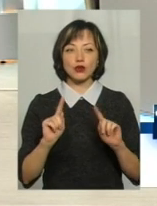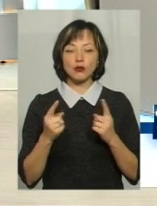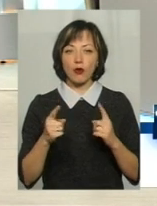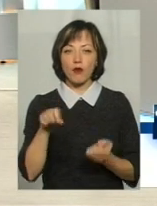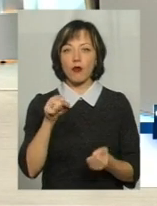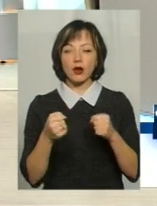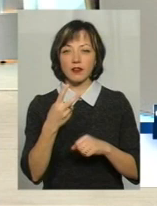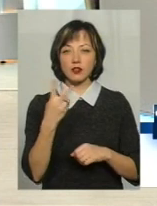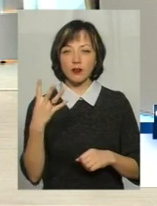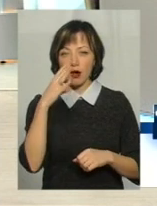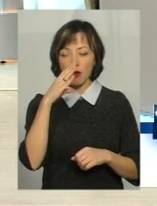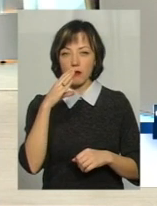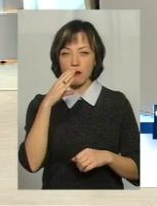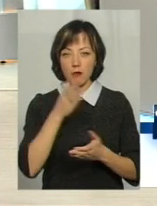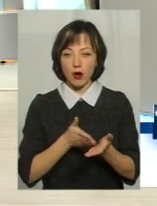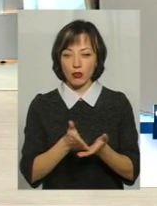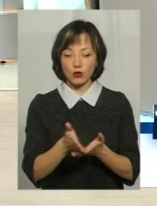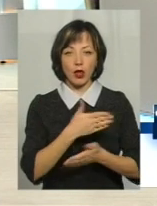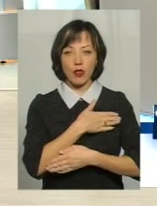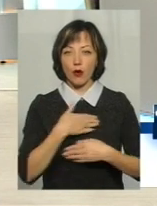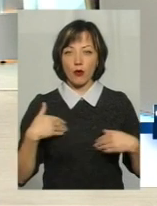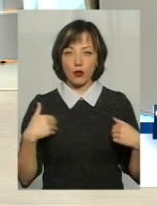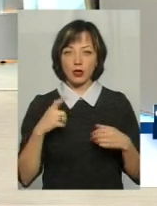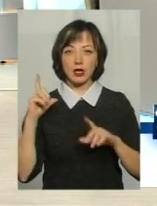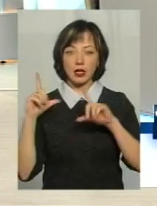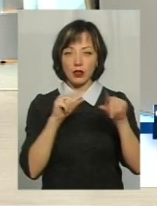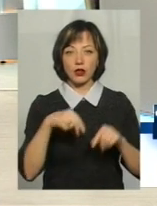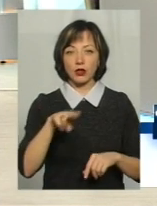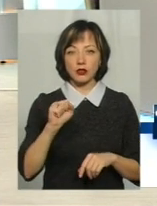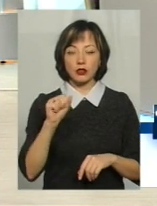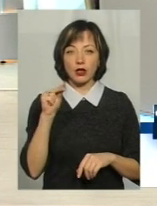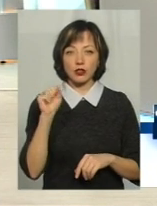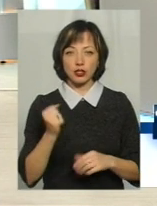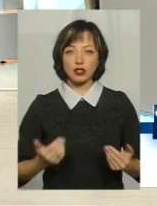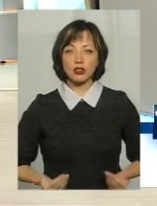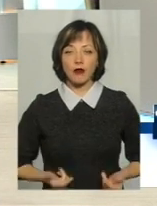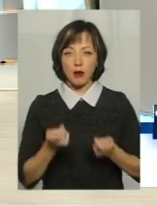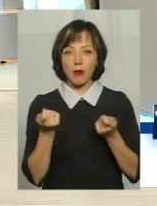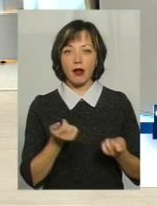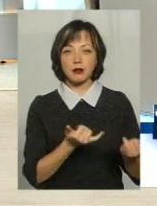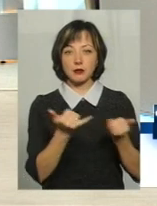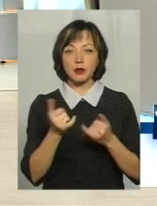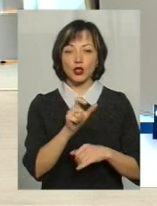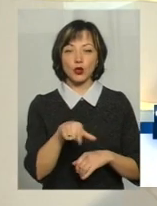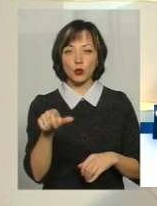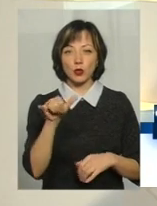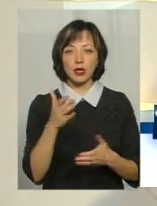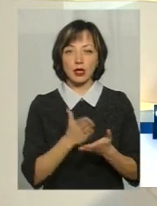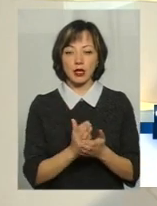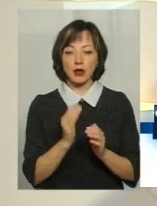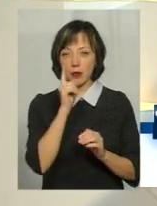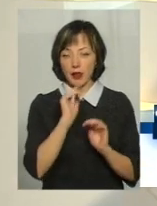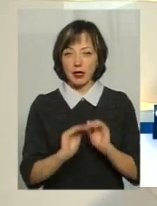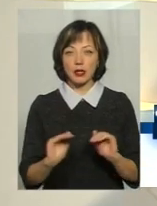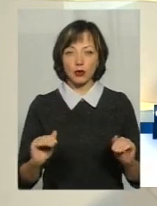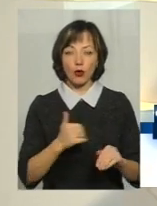маршруту не хочуть їздити на дачні учаски? Там, де живуть малозабезпечені люди в нас, і в них є маленькі діти,